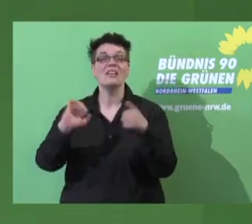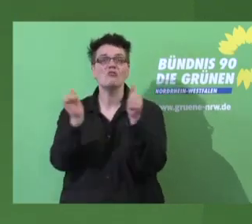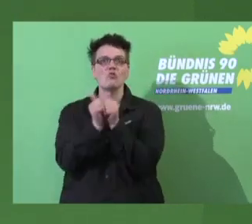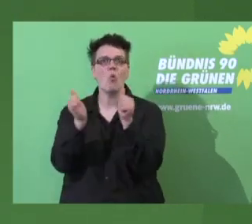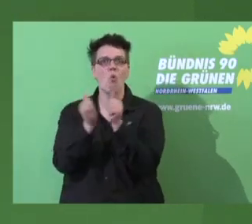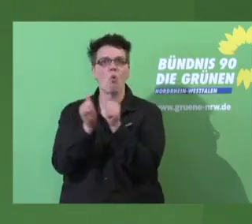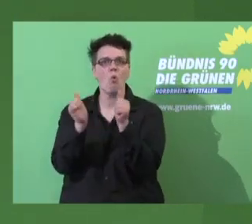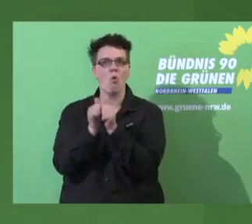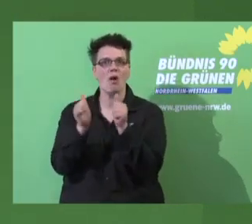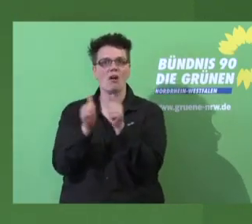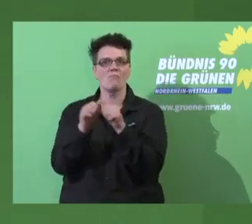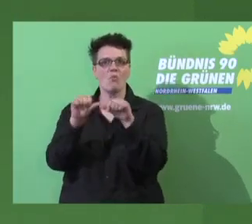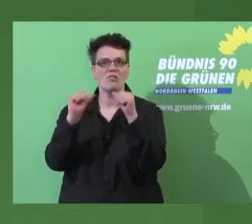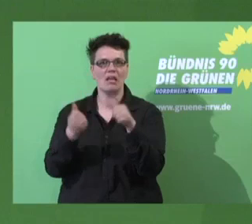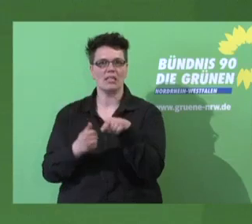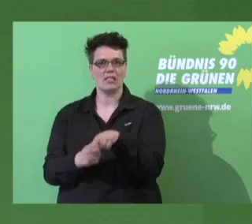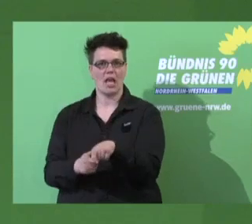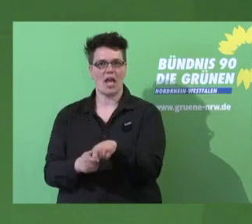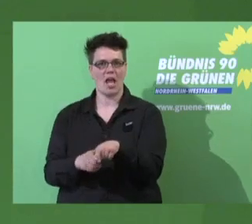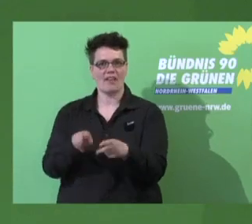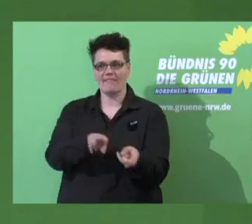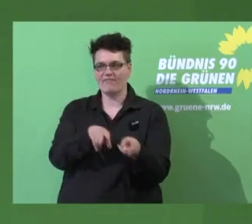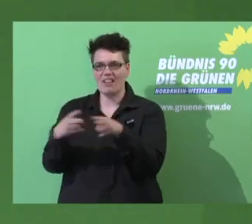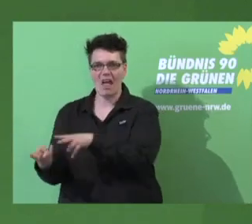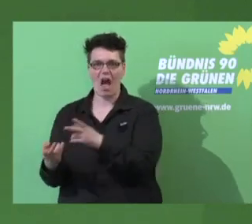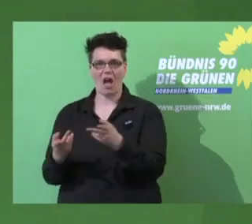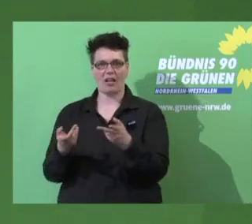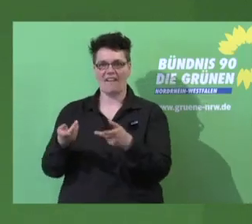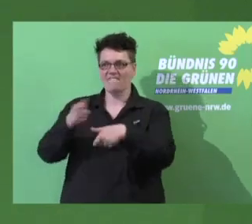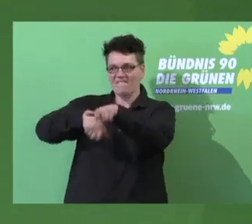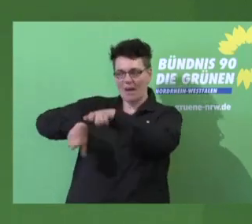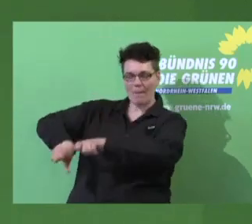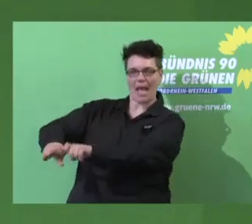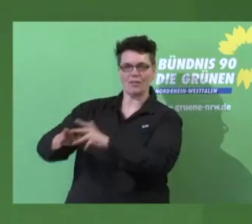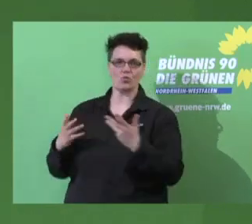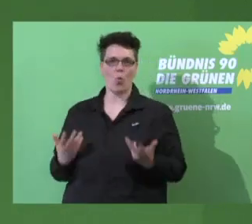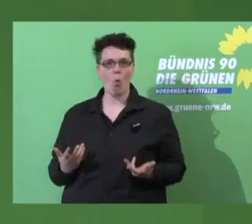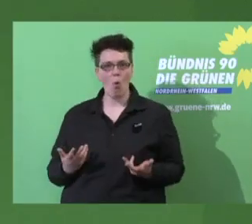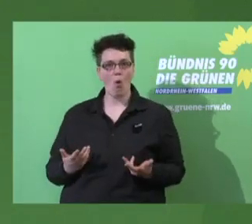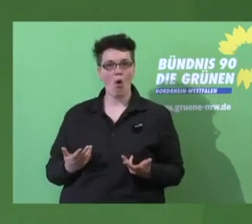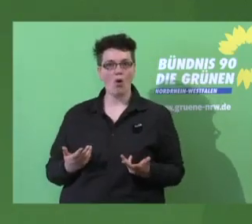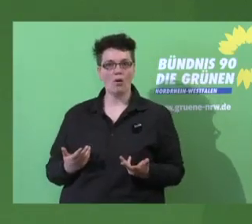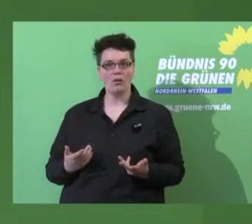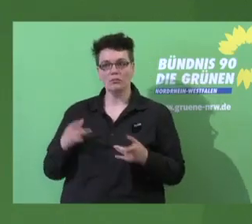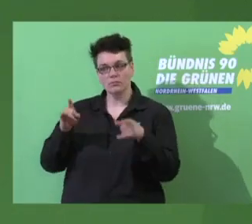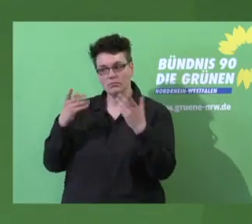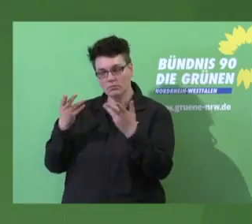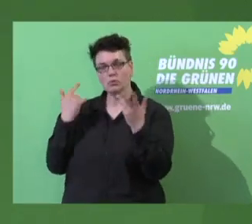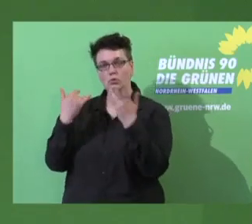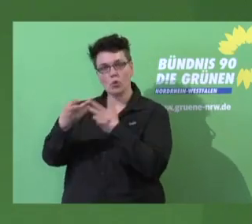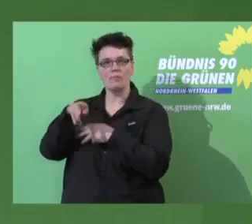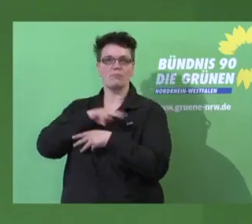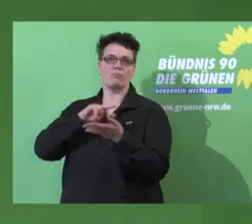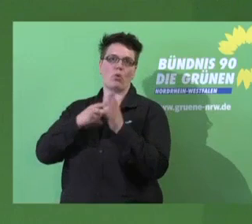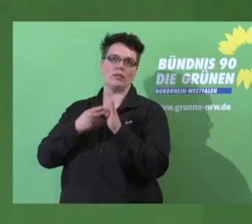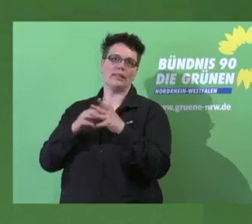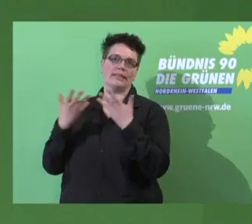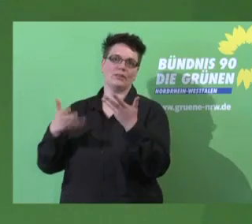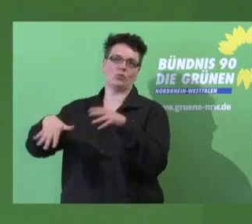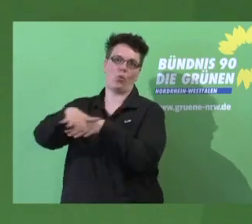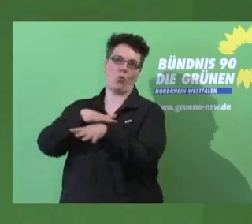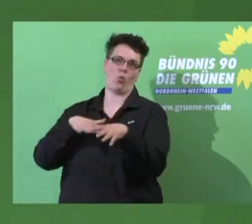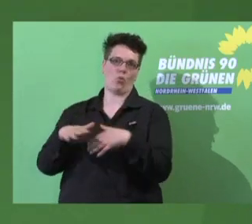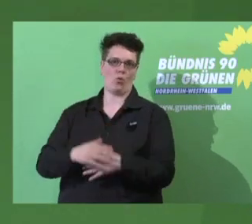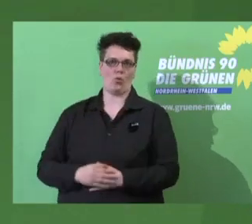Eigentlich Grundstücke, Grundbegriffe kommunaler und grüner Politik. Aber ich frage euch,